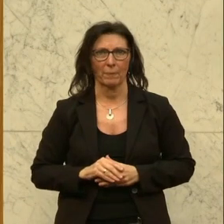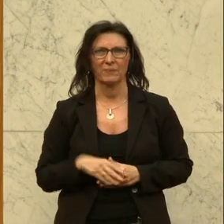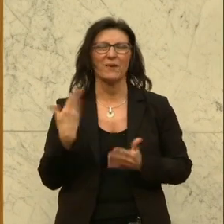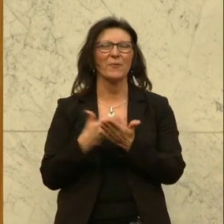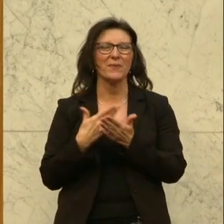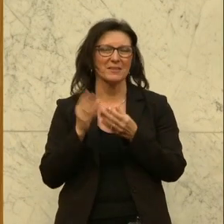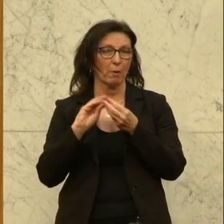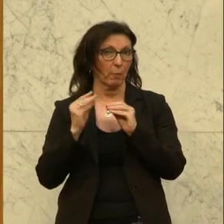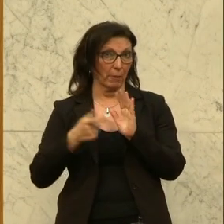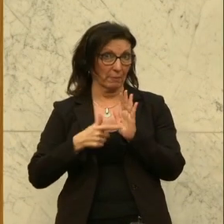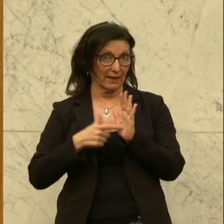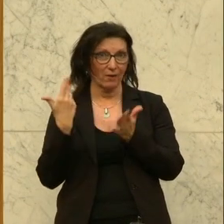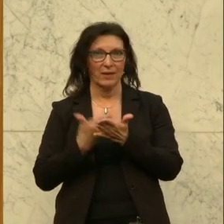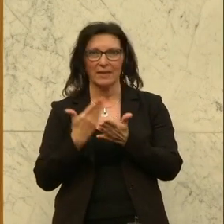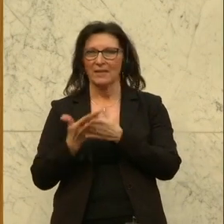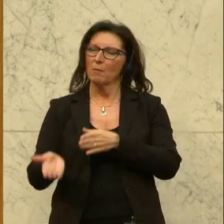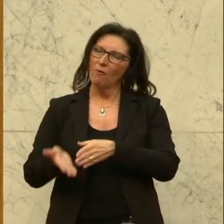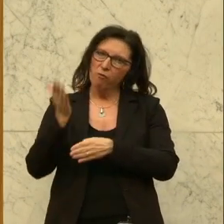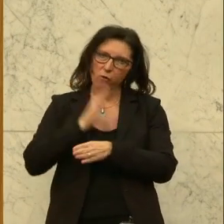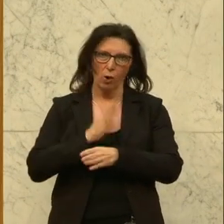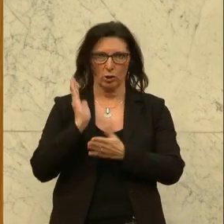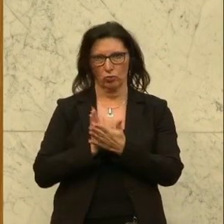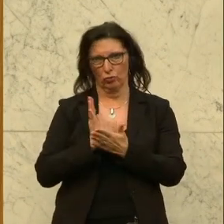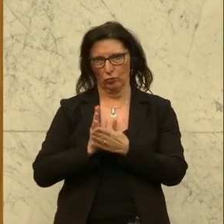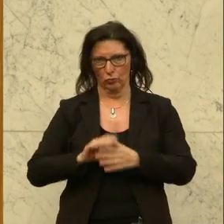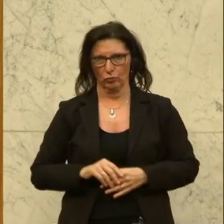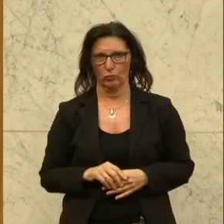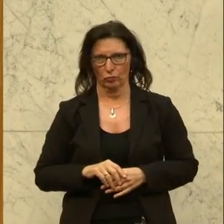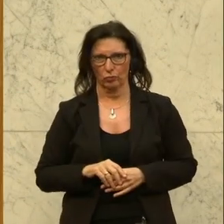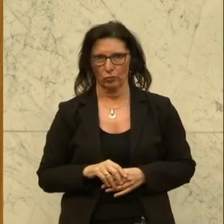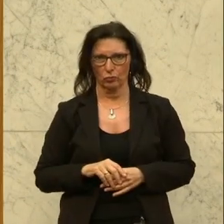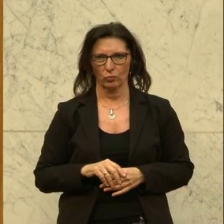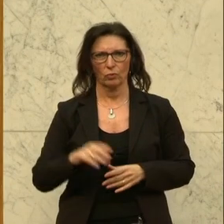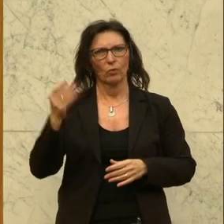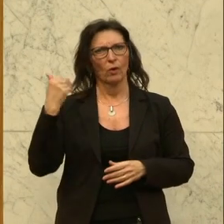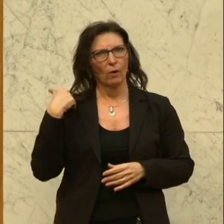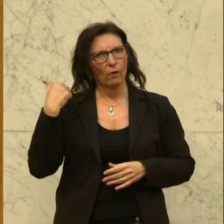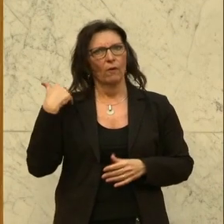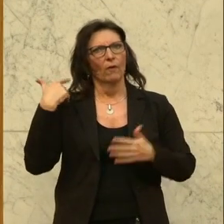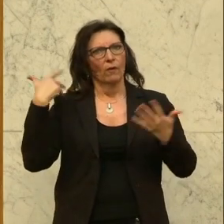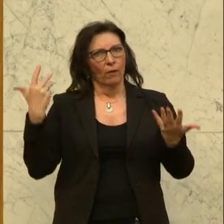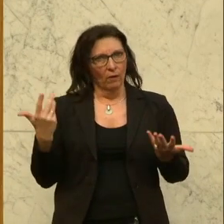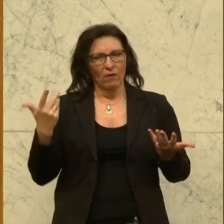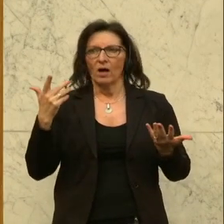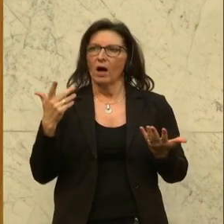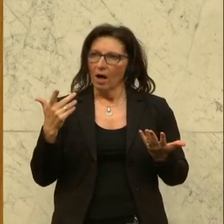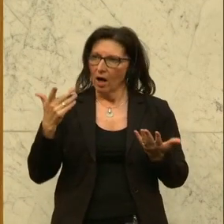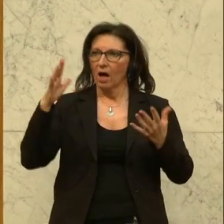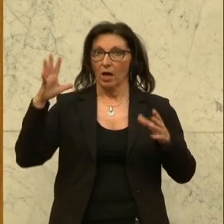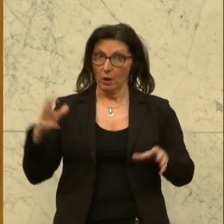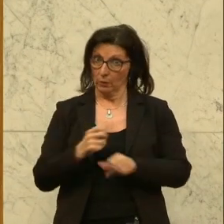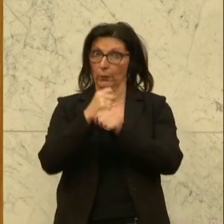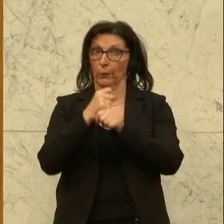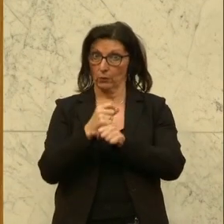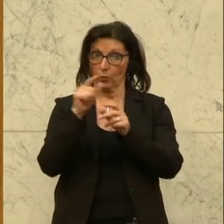dringend. Und deshalb haben wir auch schon vorher den Wohnschirm geschaffen, mit dem wir schon vielen Menschen geholfen haben,